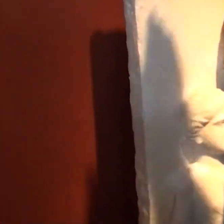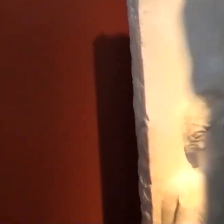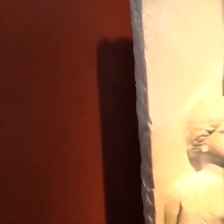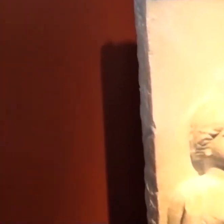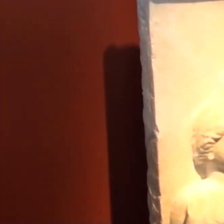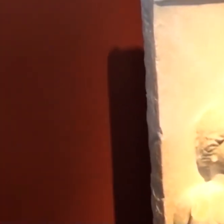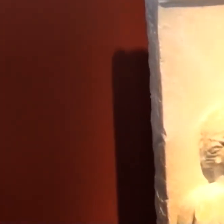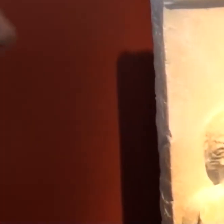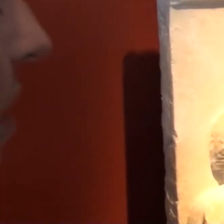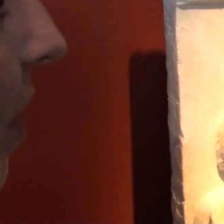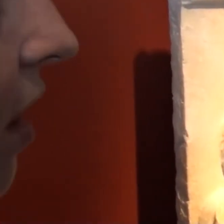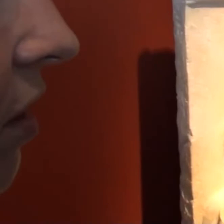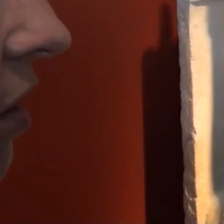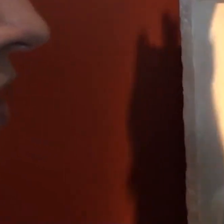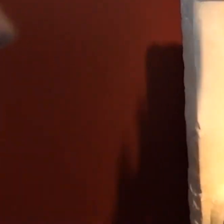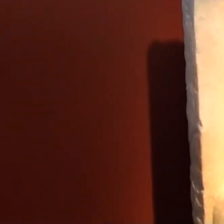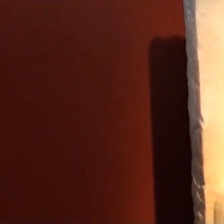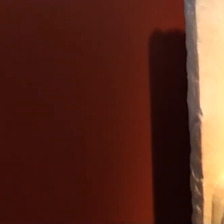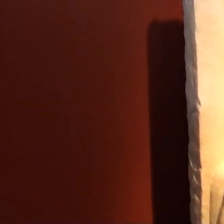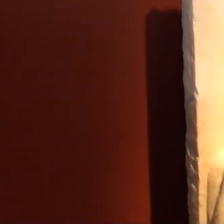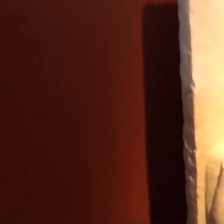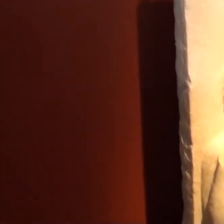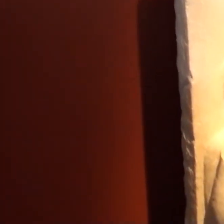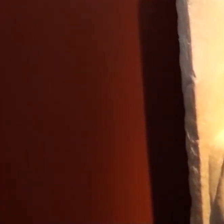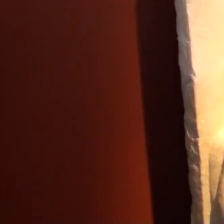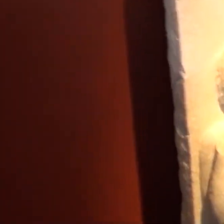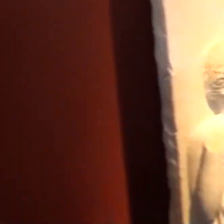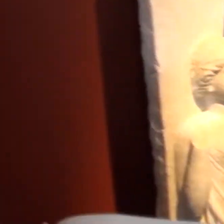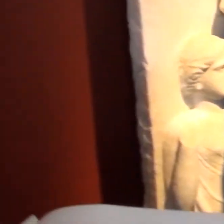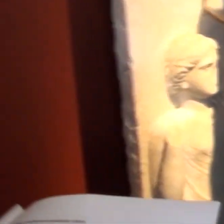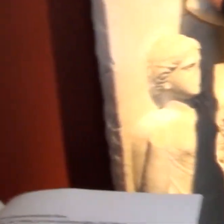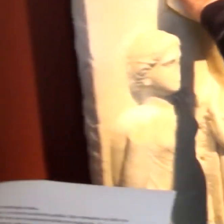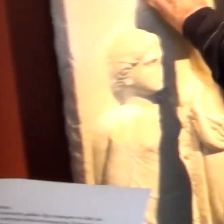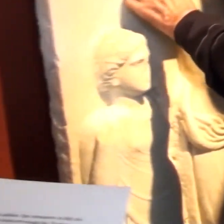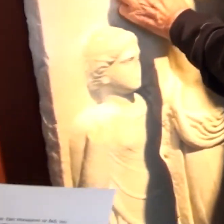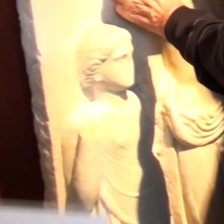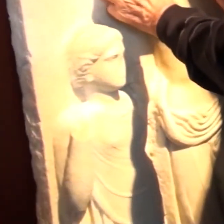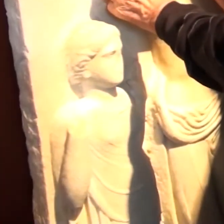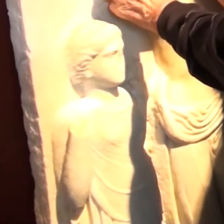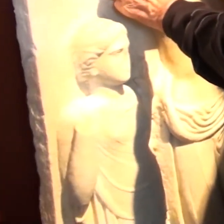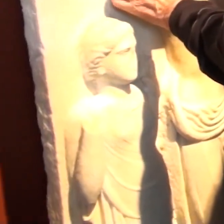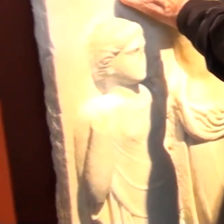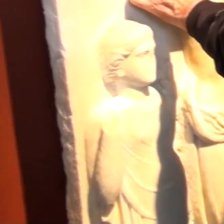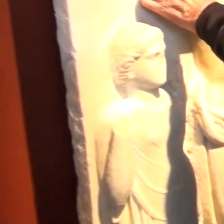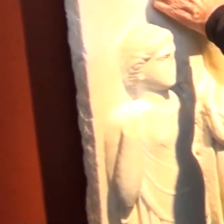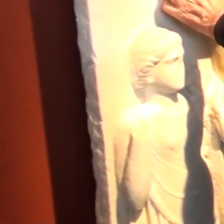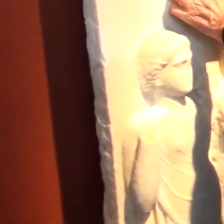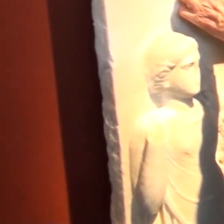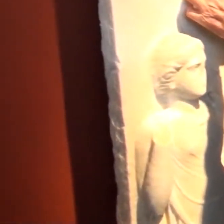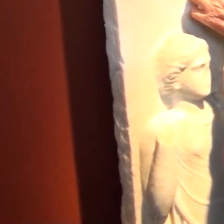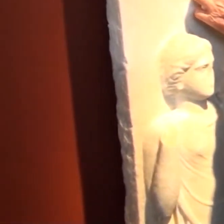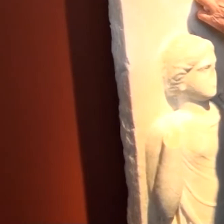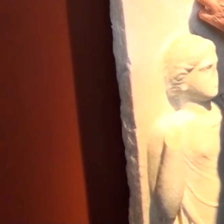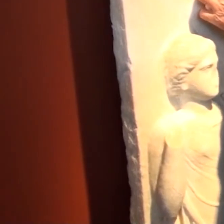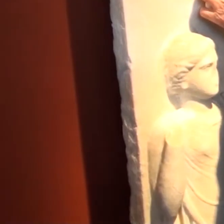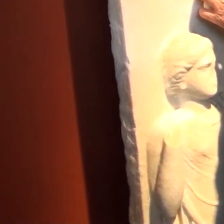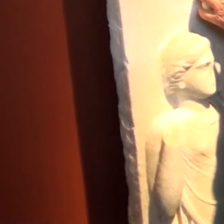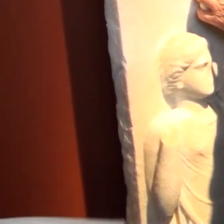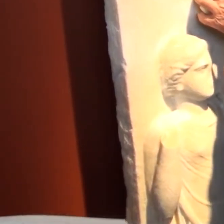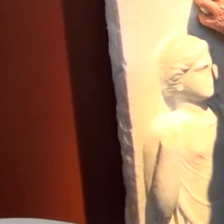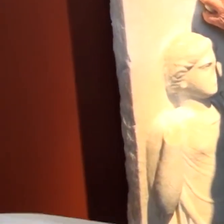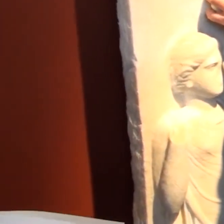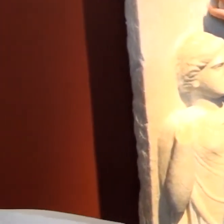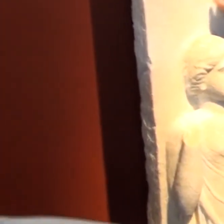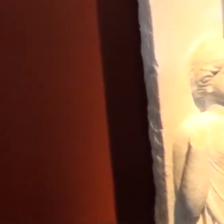στήριξη εμείς αυτά που πιάνε τα πάνω. Αυτό εδώ. Λοιπόν, δεξιά πλευρά εκεί που είστε τώρα